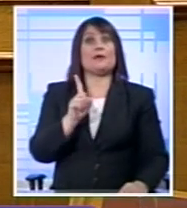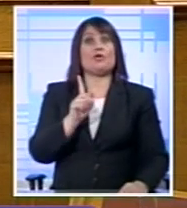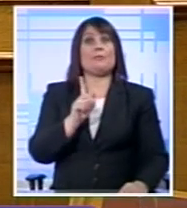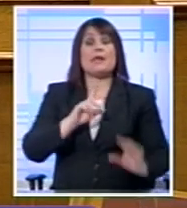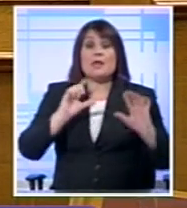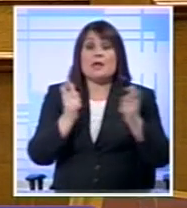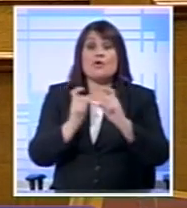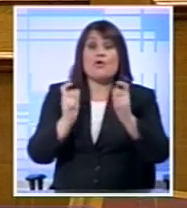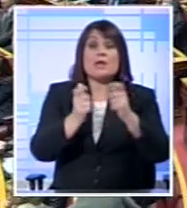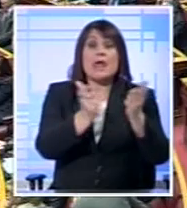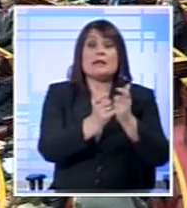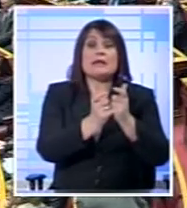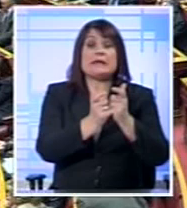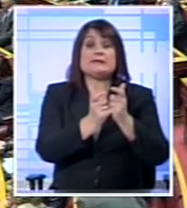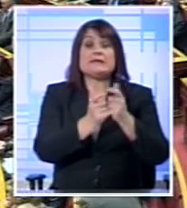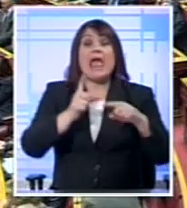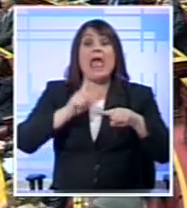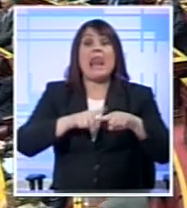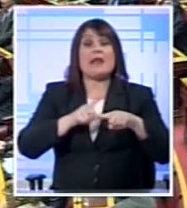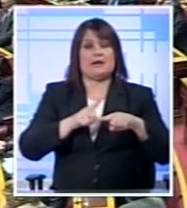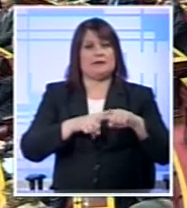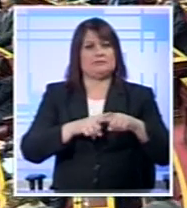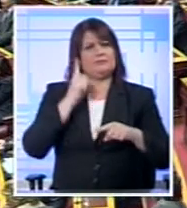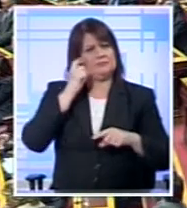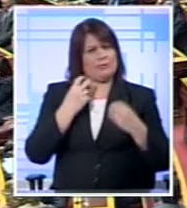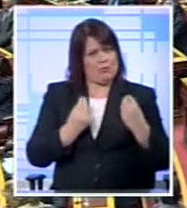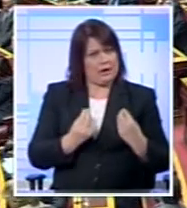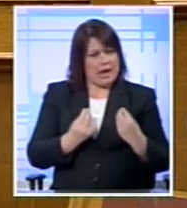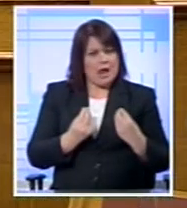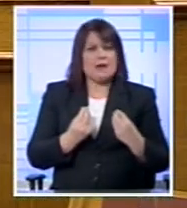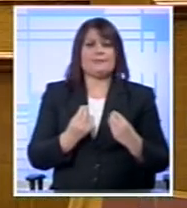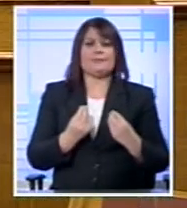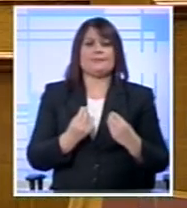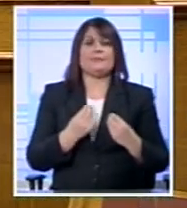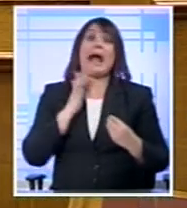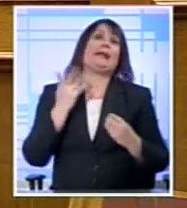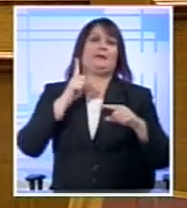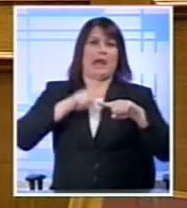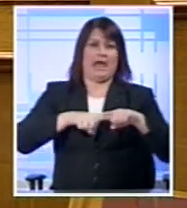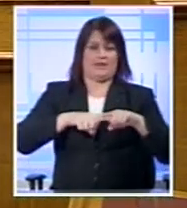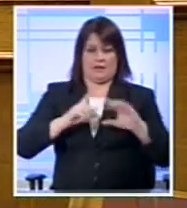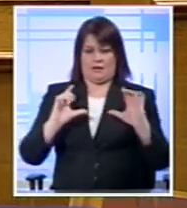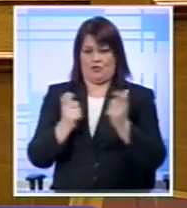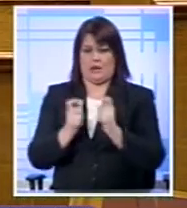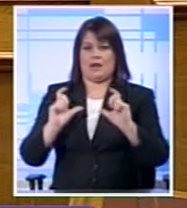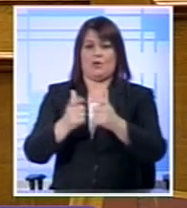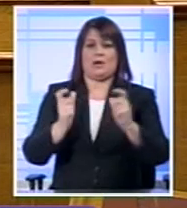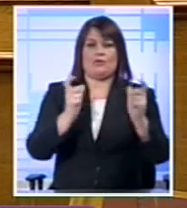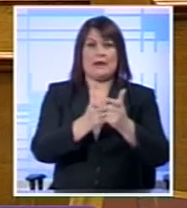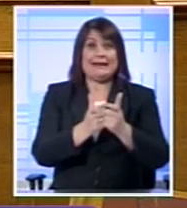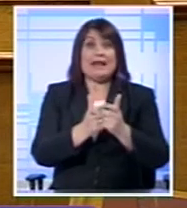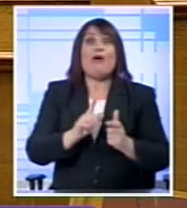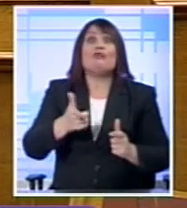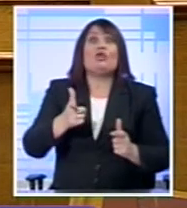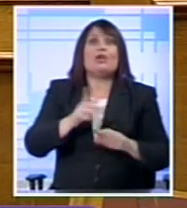οικογένεια Γιατί ξέρουμε πολύ καλά Ότι εάν η ελληνική οικογένεια Ζούσε τη χρεοκοπία